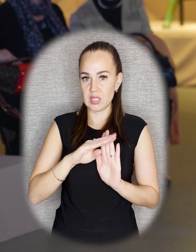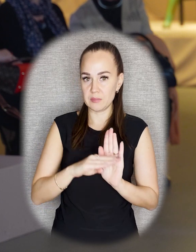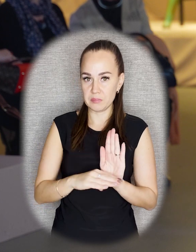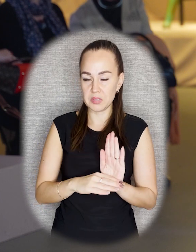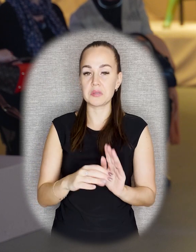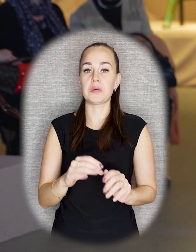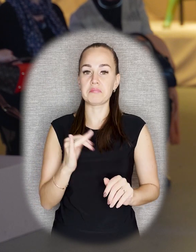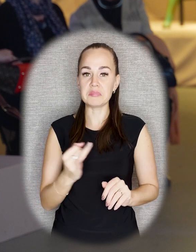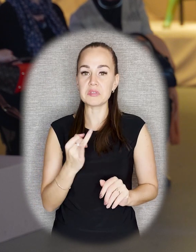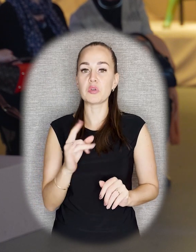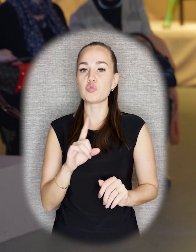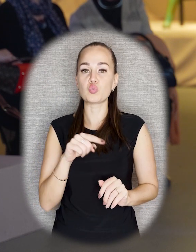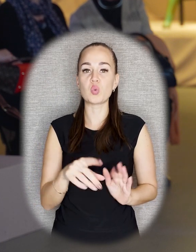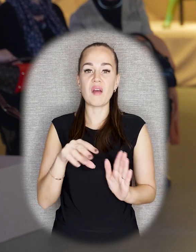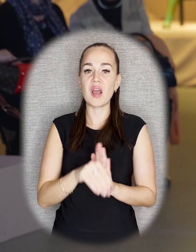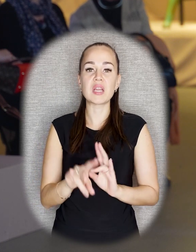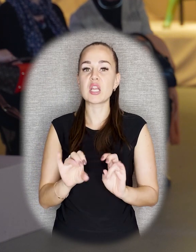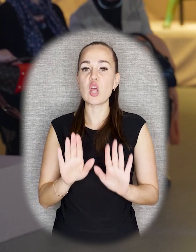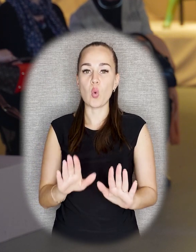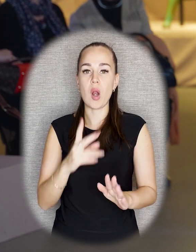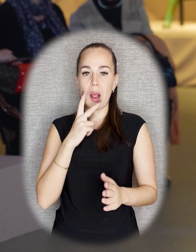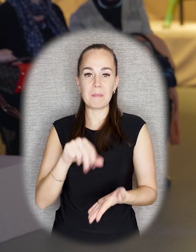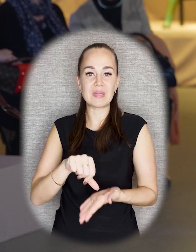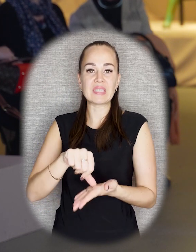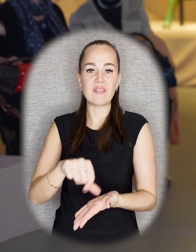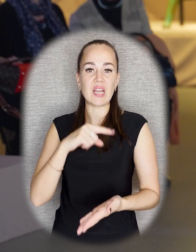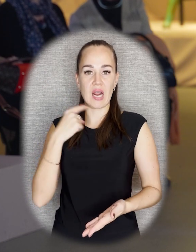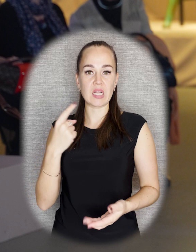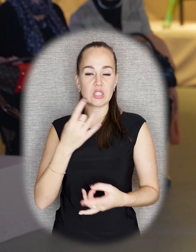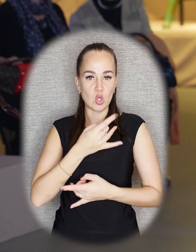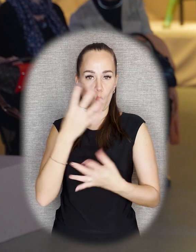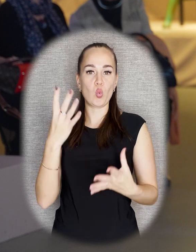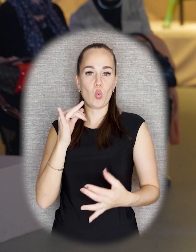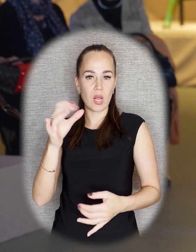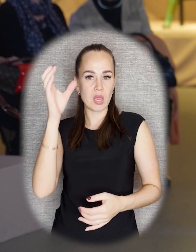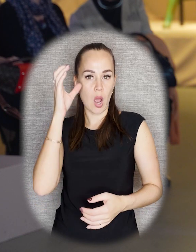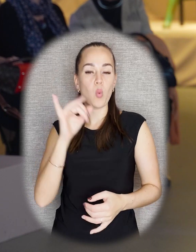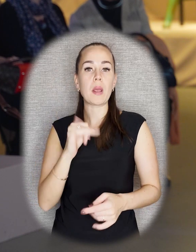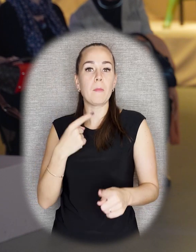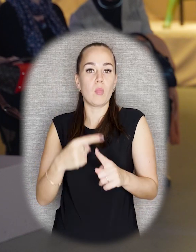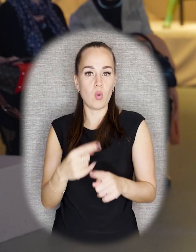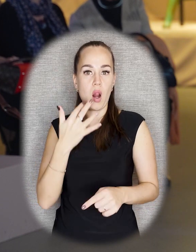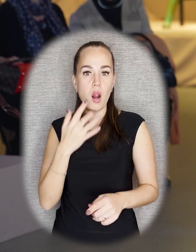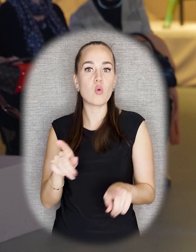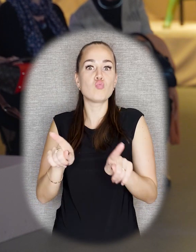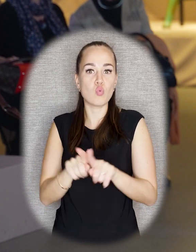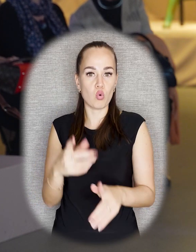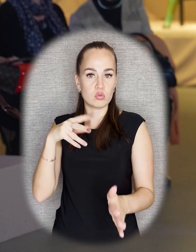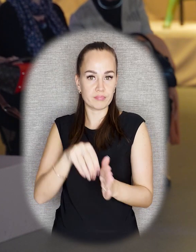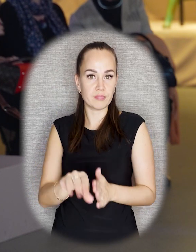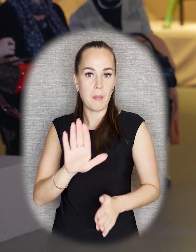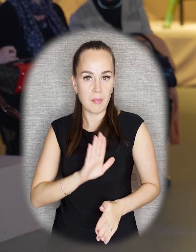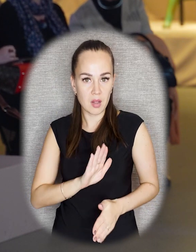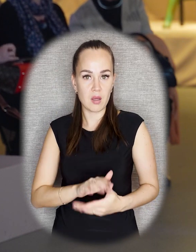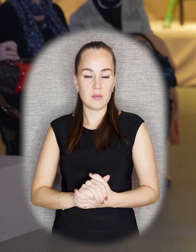в список входили не только представители российской культуры, науки, но и иностранцы. Примерно, наверное,